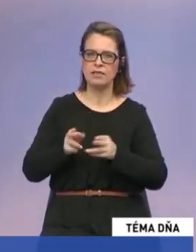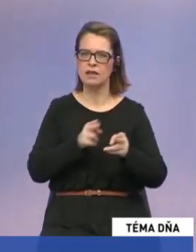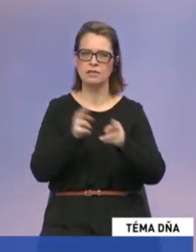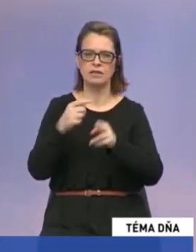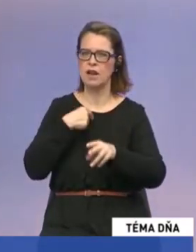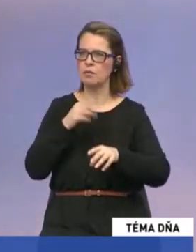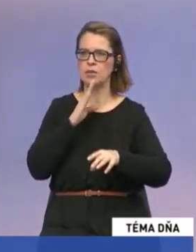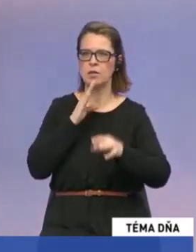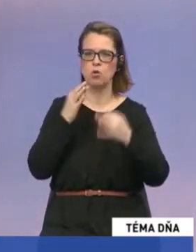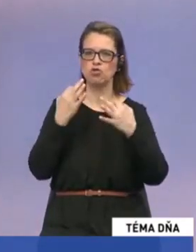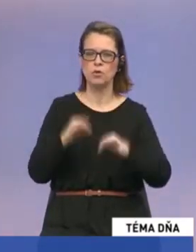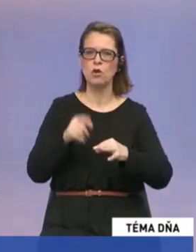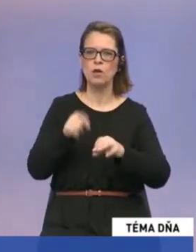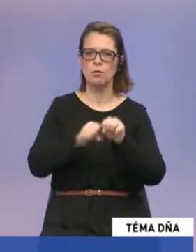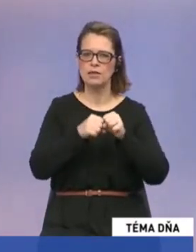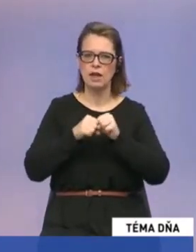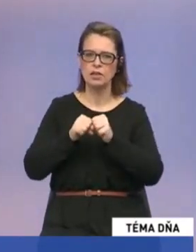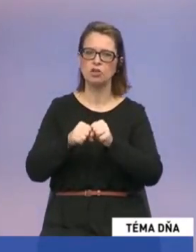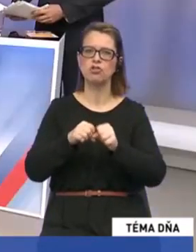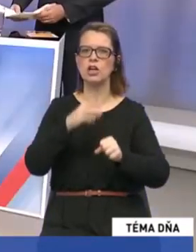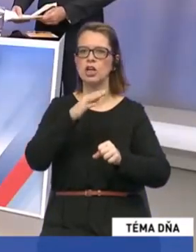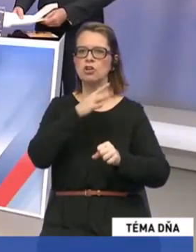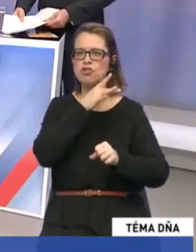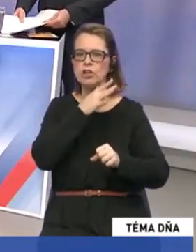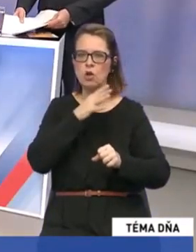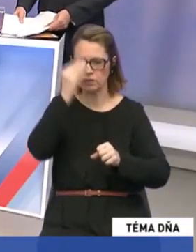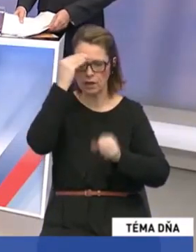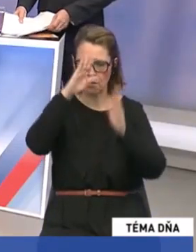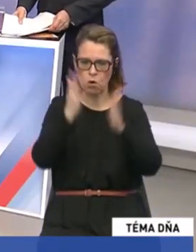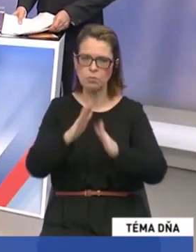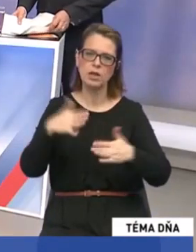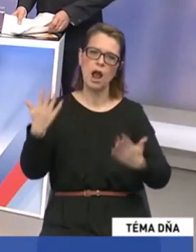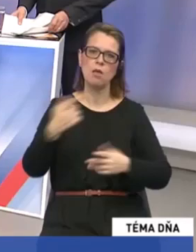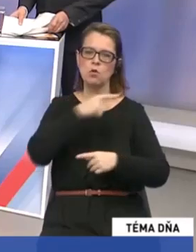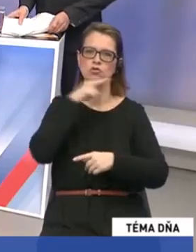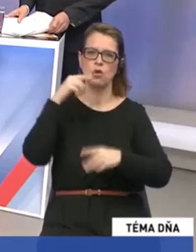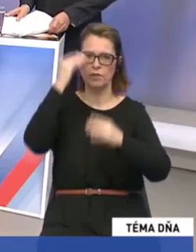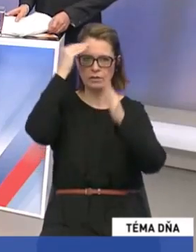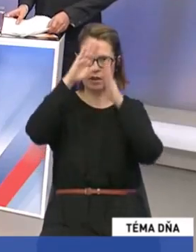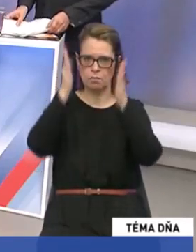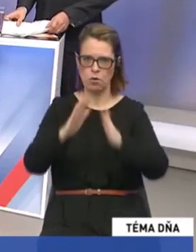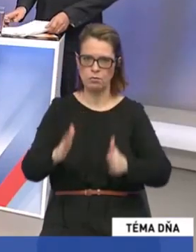akceptovať to, aby sa ničili či už židovské pomníky alebo sovietské pomníky alebo akékoľvek iné. Ďakujem.